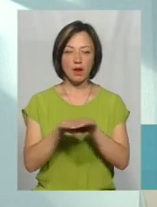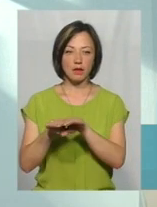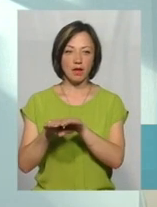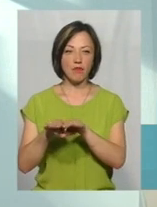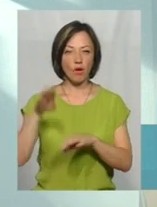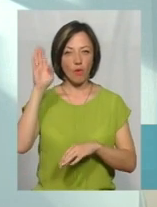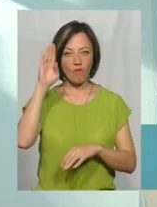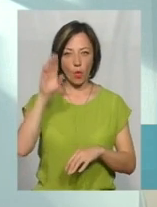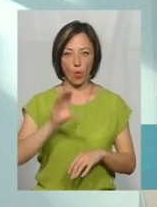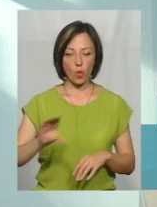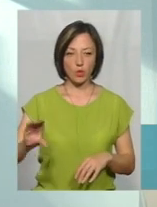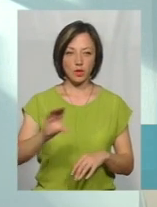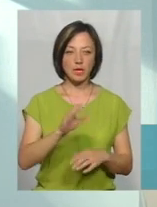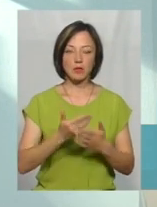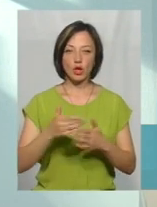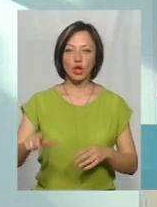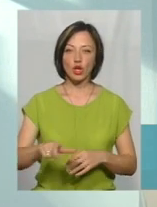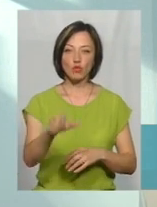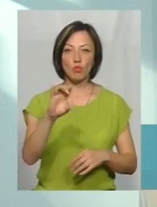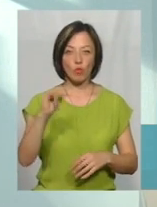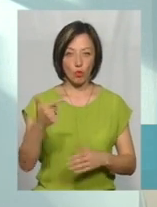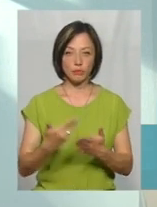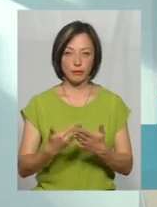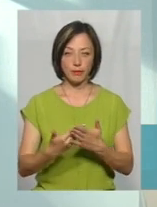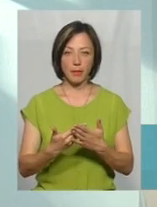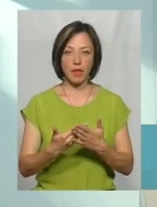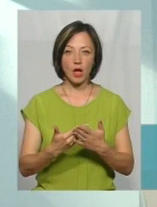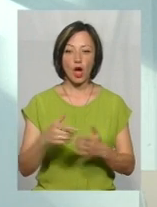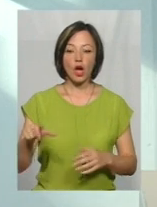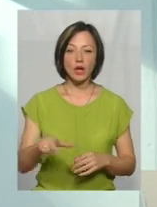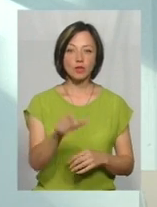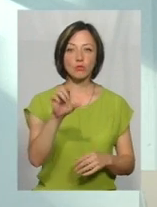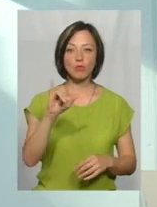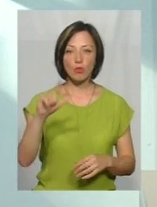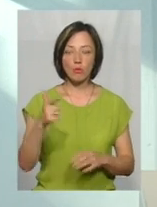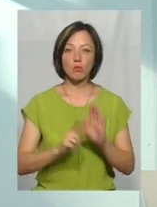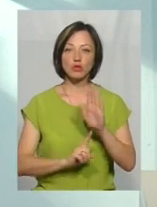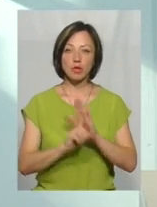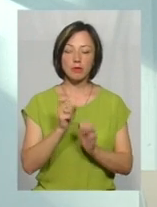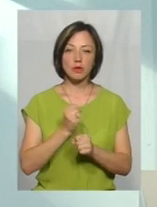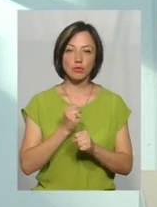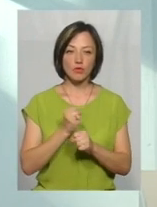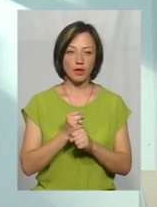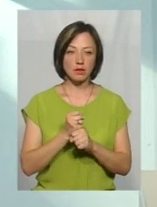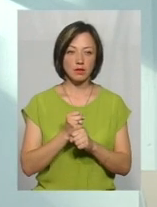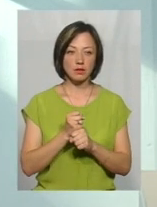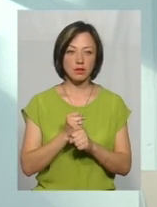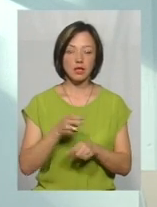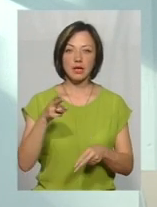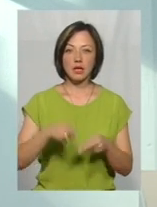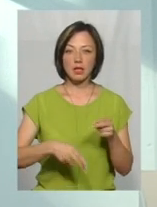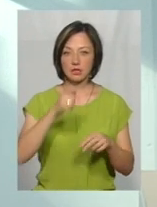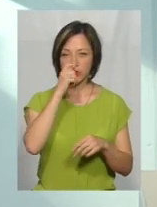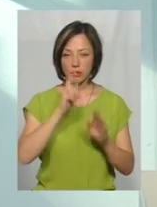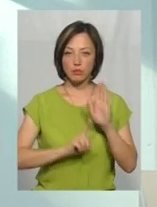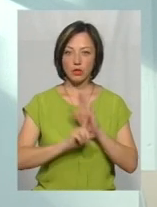Якщо ми, до прикладу, візьмемо річку Південний Буг, то по річці Південний Буг ми почали працювати кінець квітня,